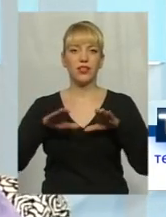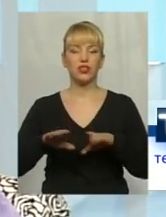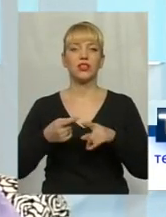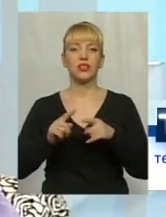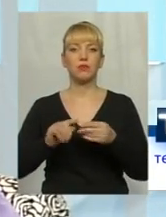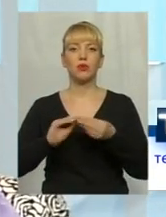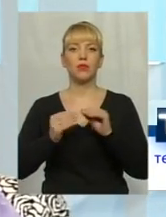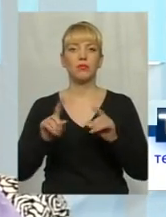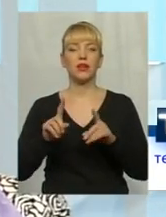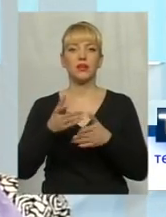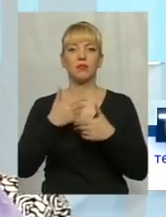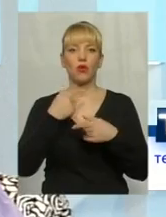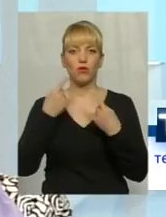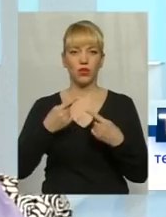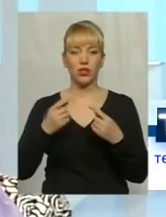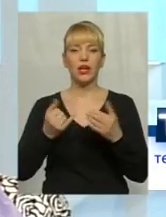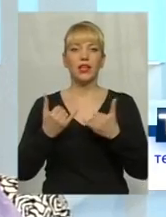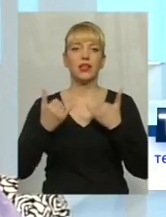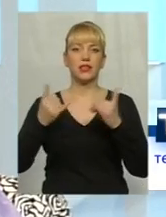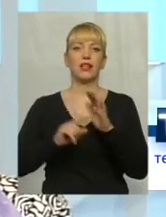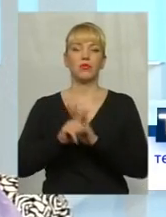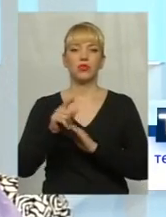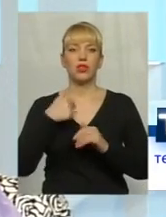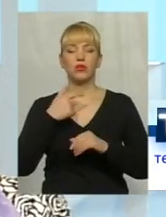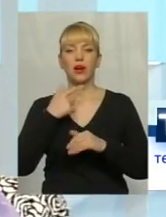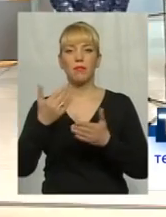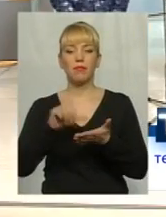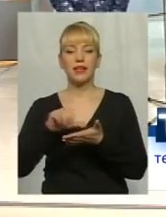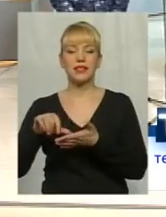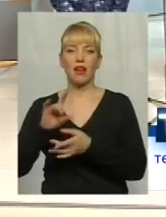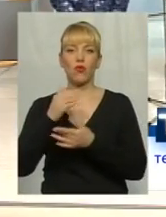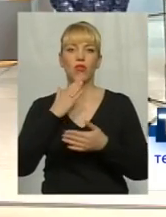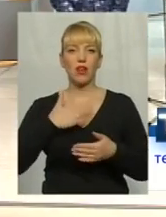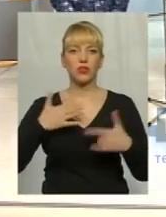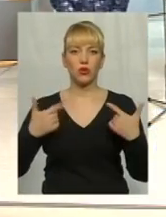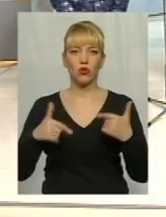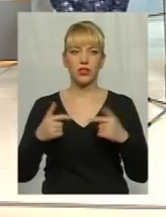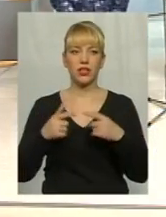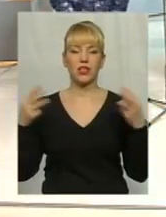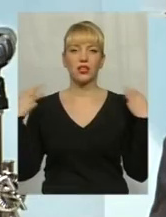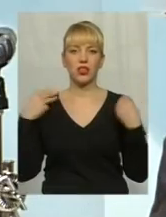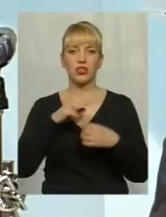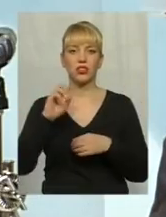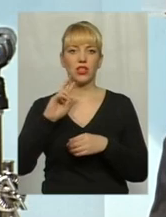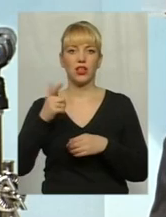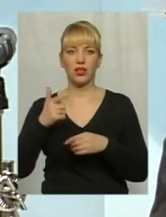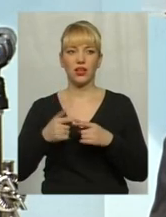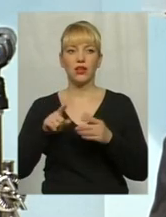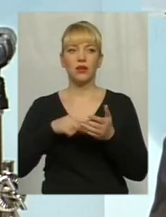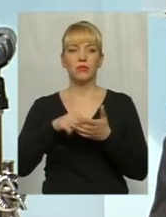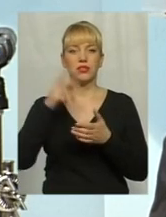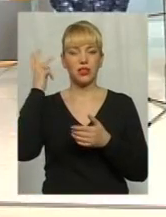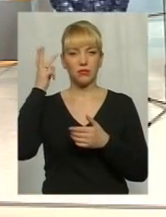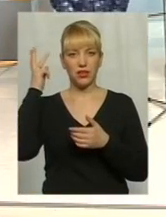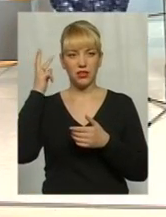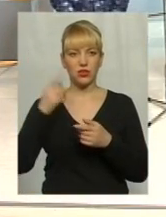говорили. Ну і для початку я представлю наших гостей. Це Василь Новичок, начальник управління житлово-комунального господарства в місті Хмельницькому.